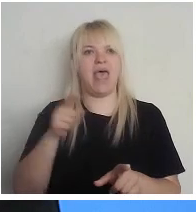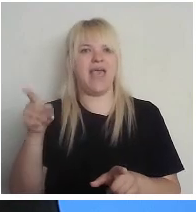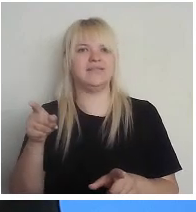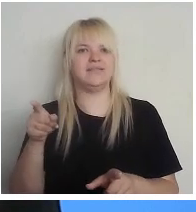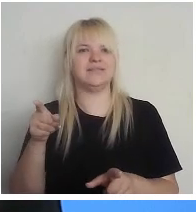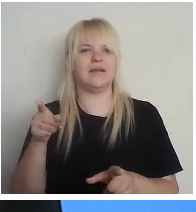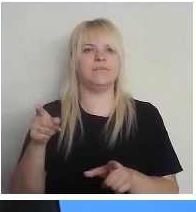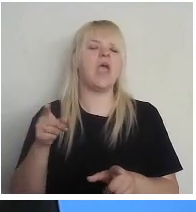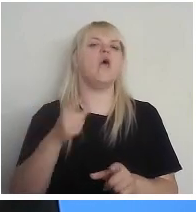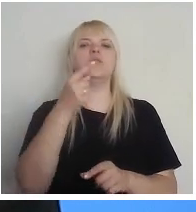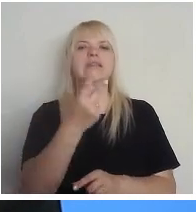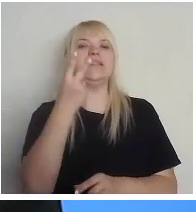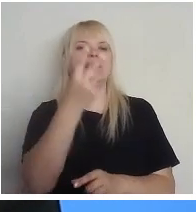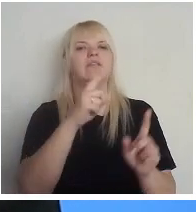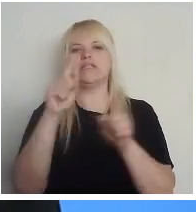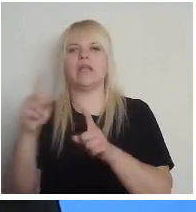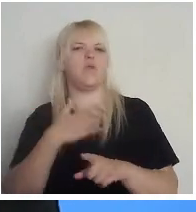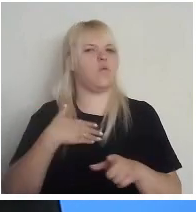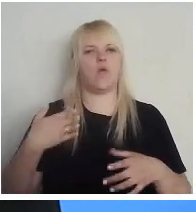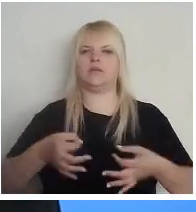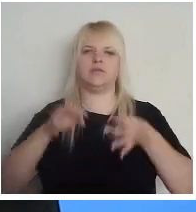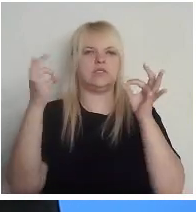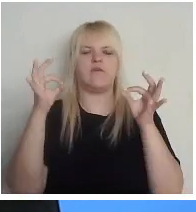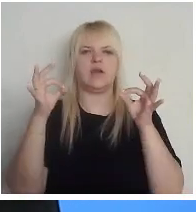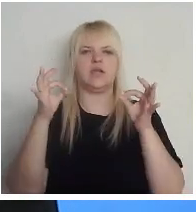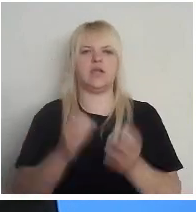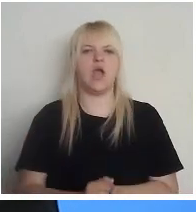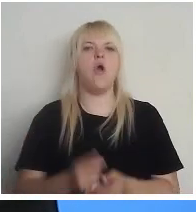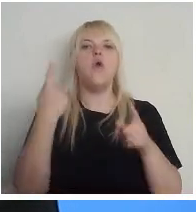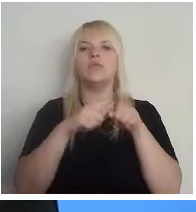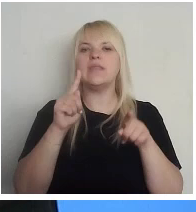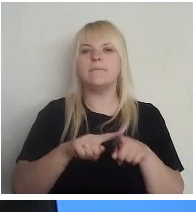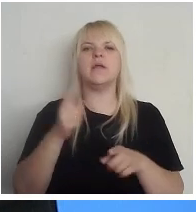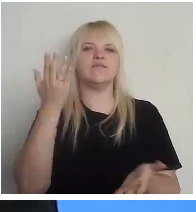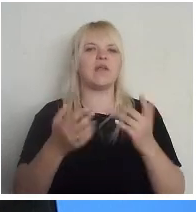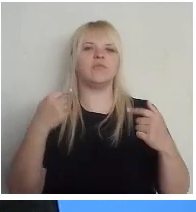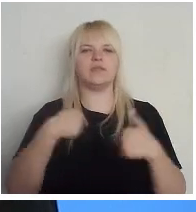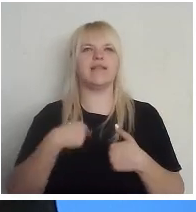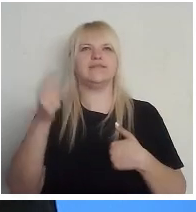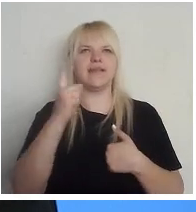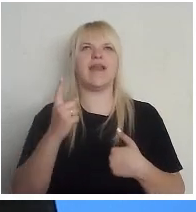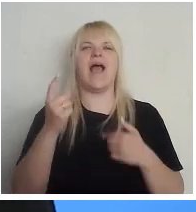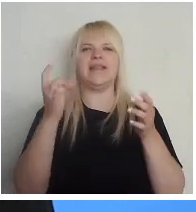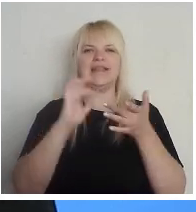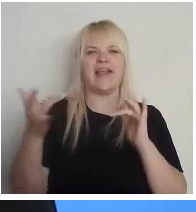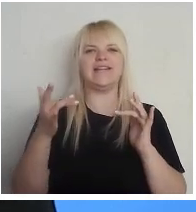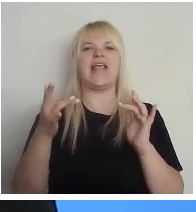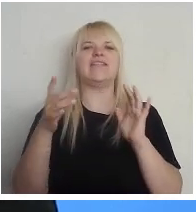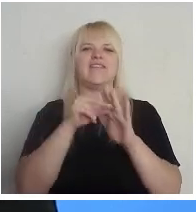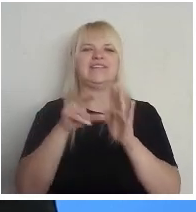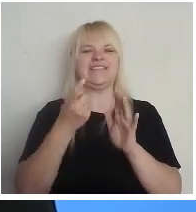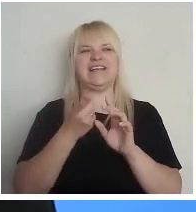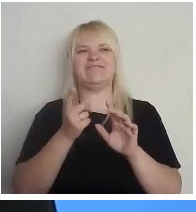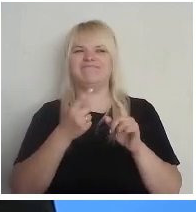Šie divi momenti ir ārkārtīgi būtiski. Tāpēc varbūt es esmu tāda e-vēlēšanu radikāle, bet es ne